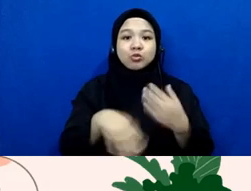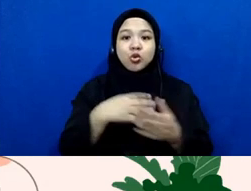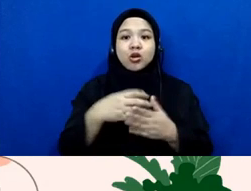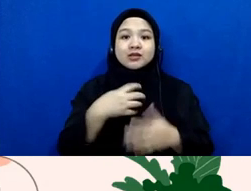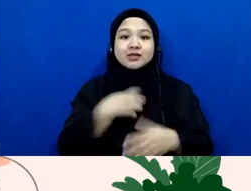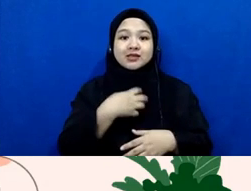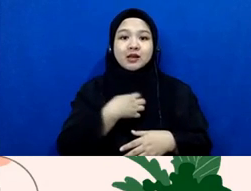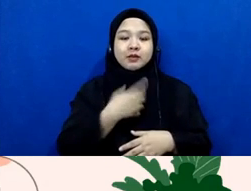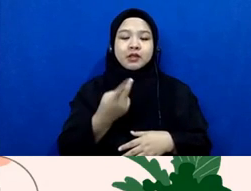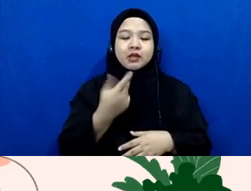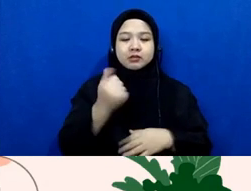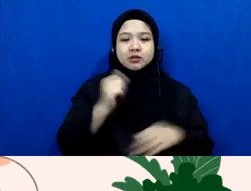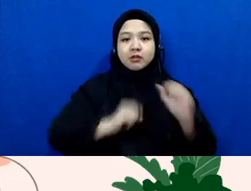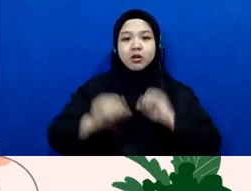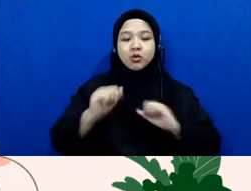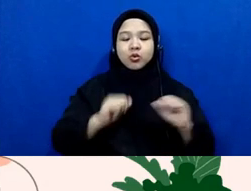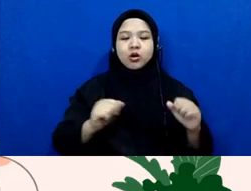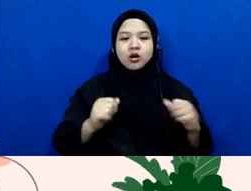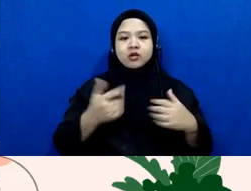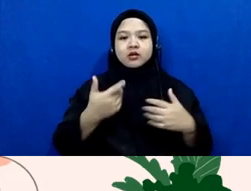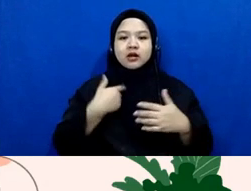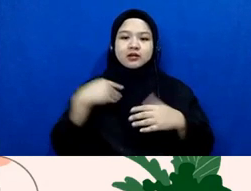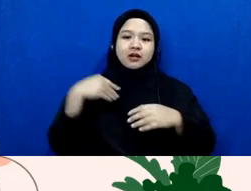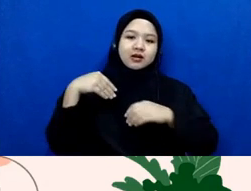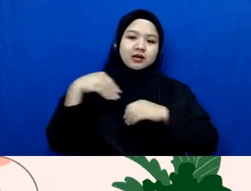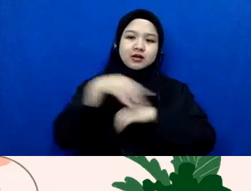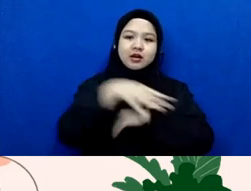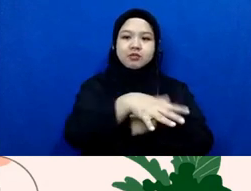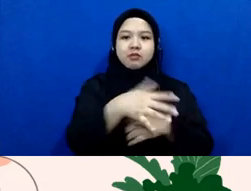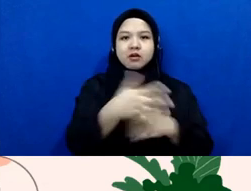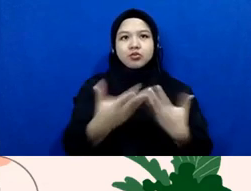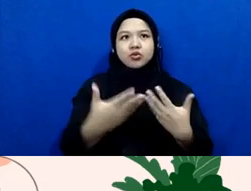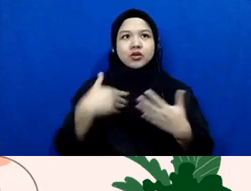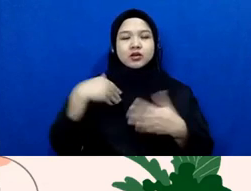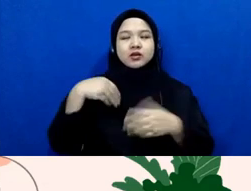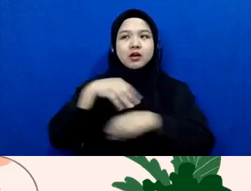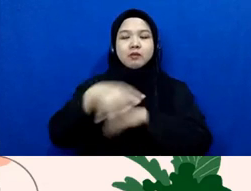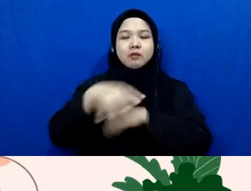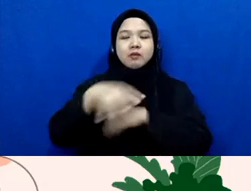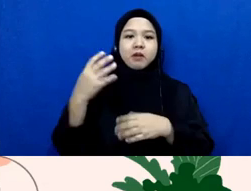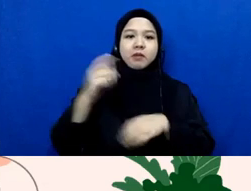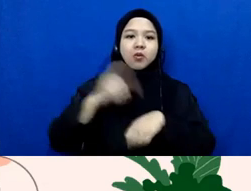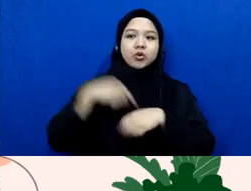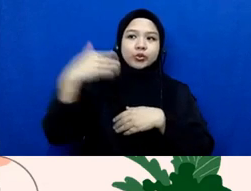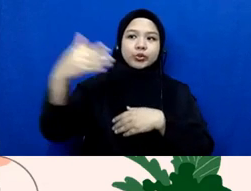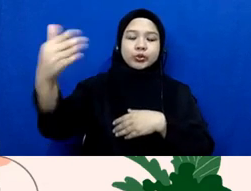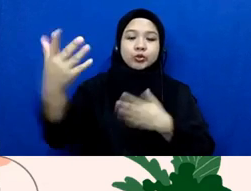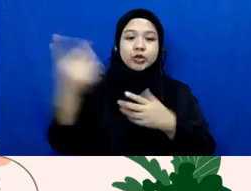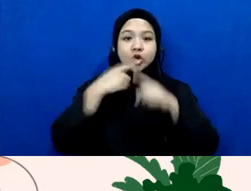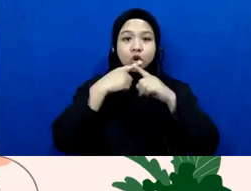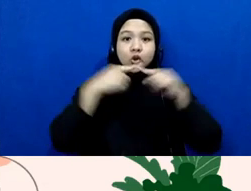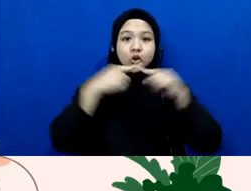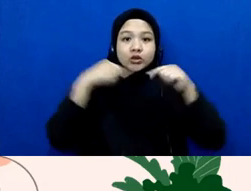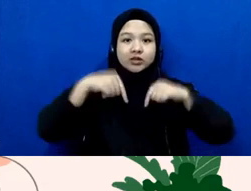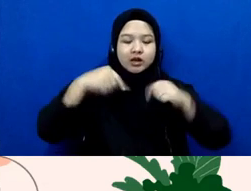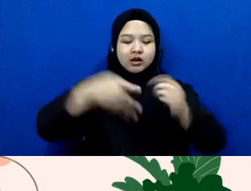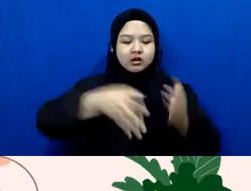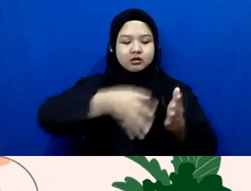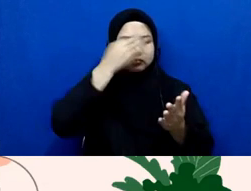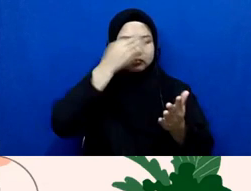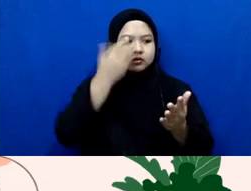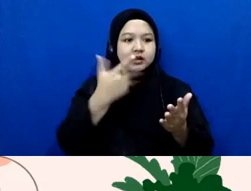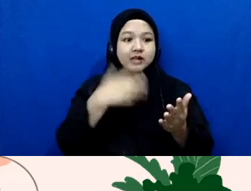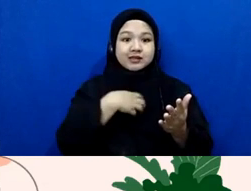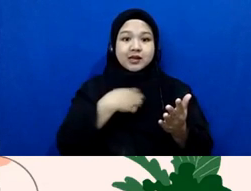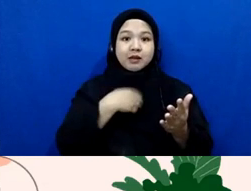lakukan hanya akan punya dampak beberapa waktu ke depan jadi kalau teman-teman melihat hoax sekarang terus kita udah punya sikap yang lebih